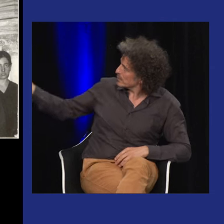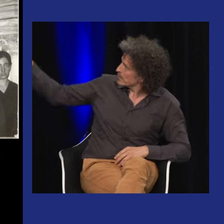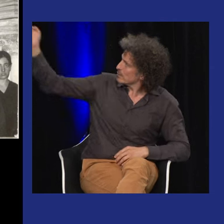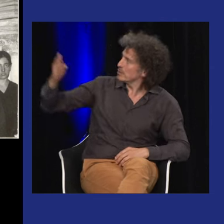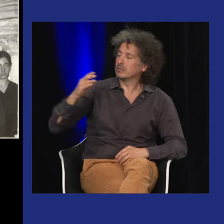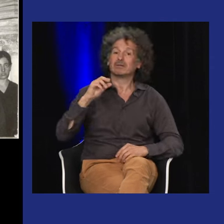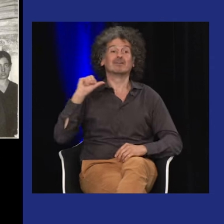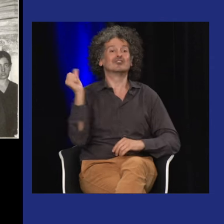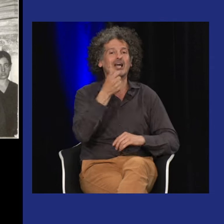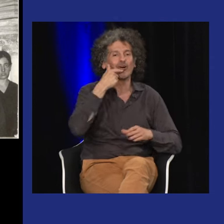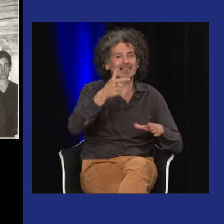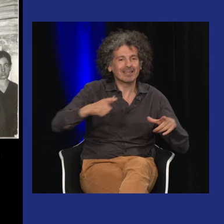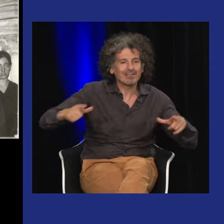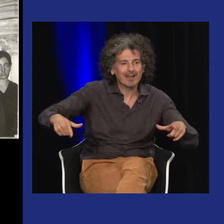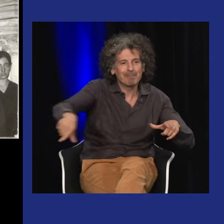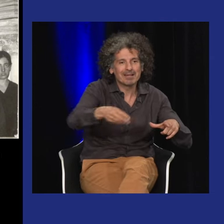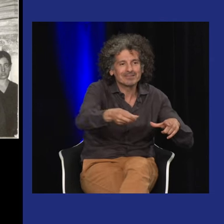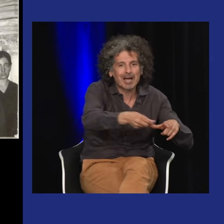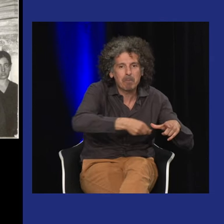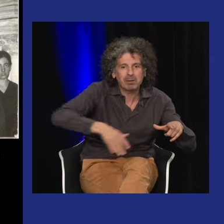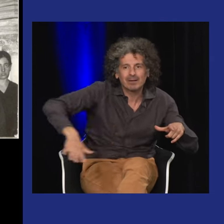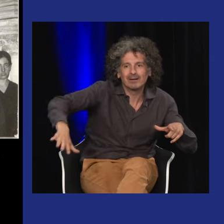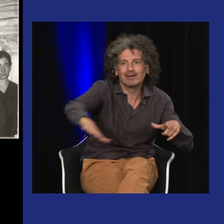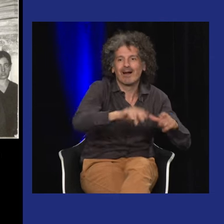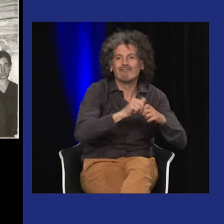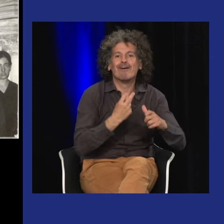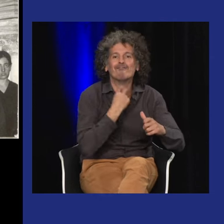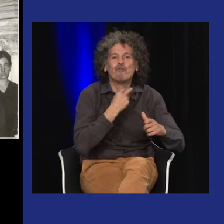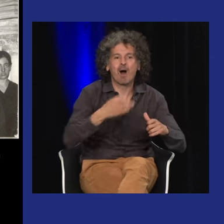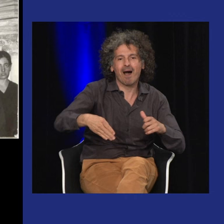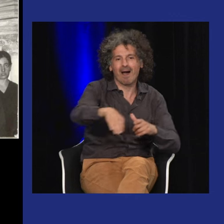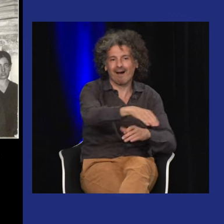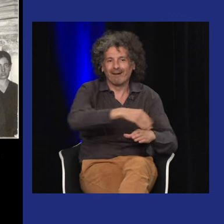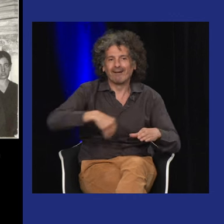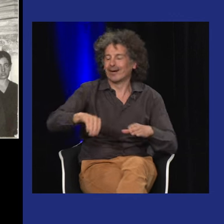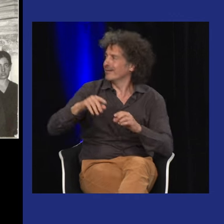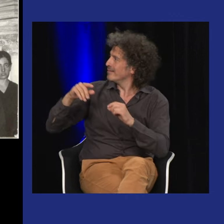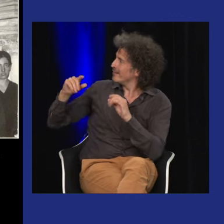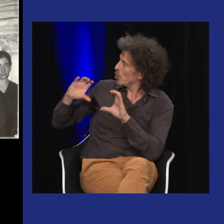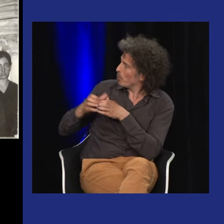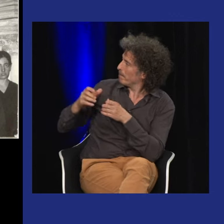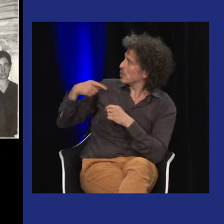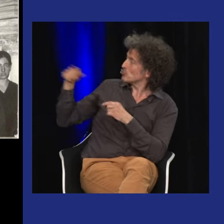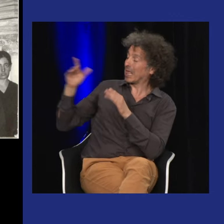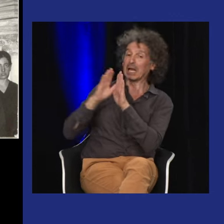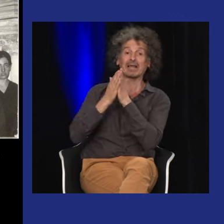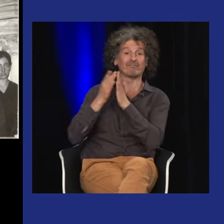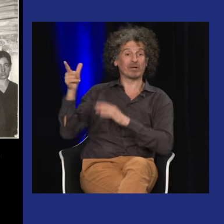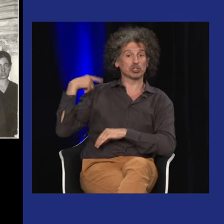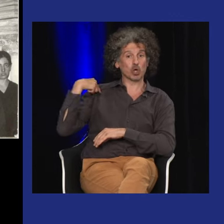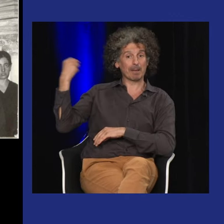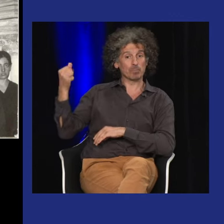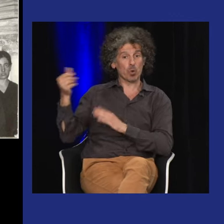là je vous montre quelques images alors on parlait des tables avec le sable et on faisait un petit peu des mandalas